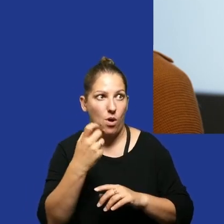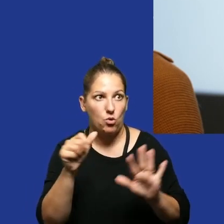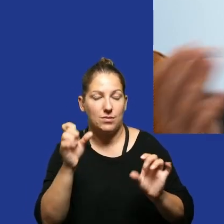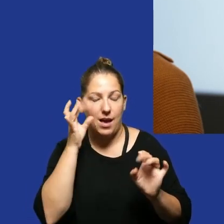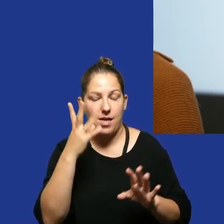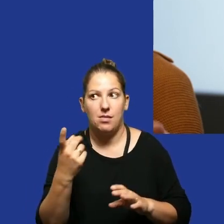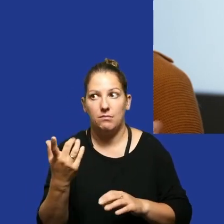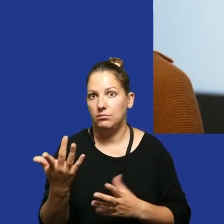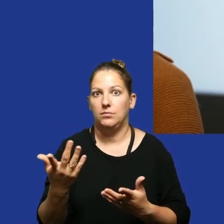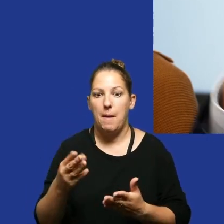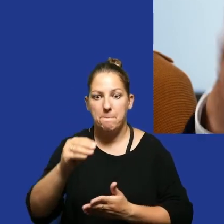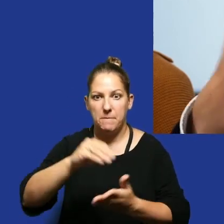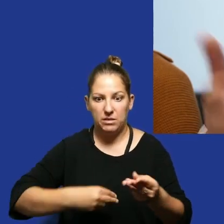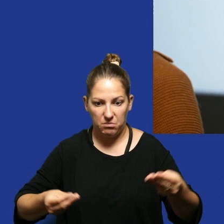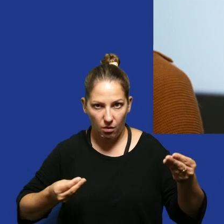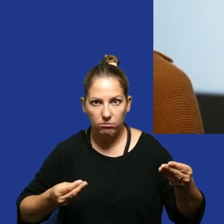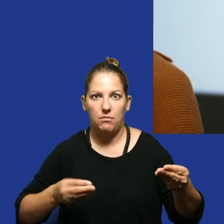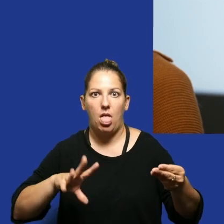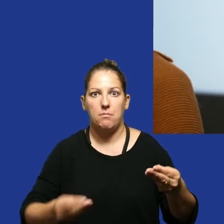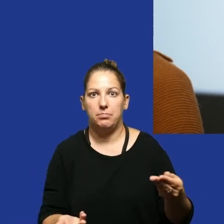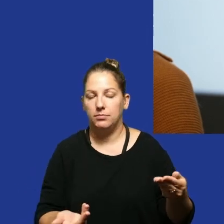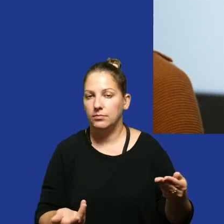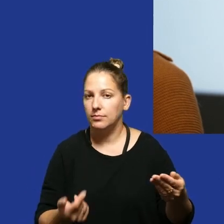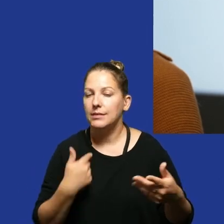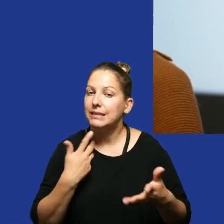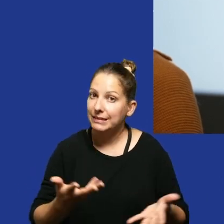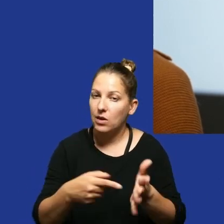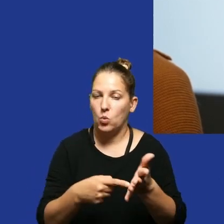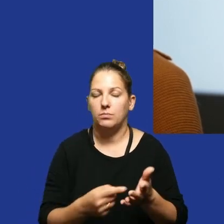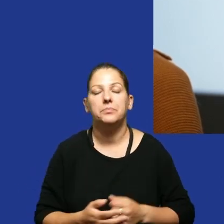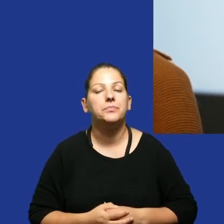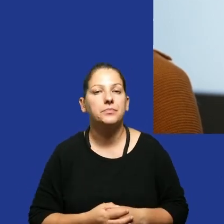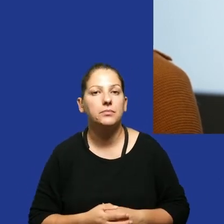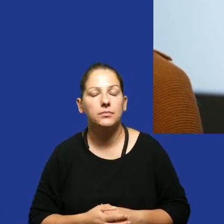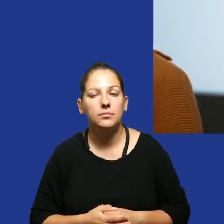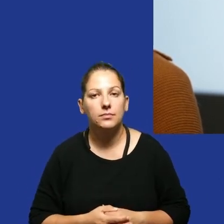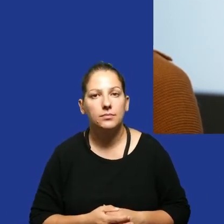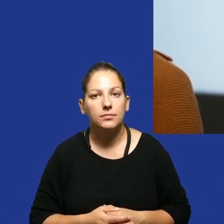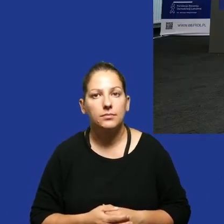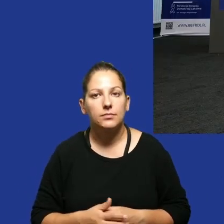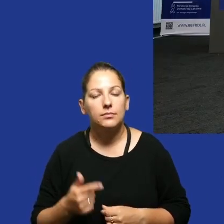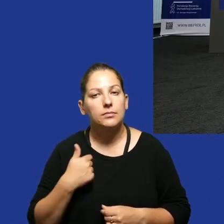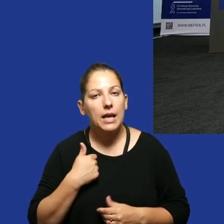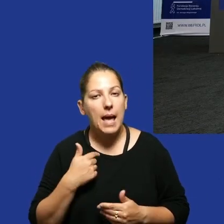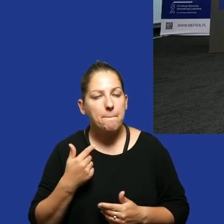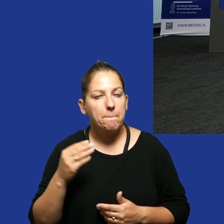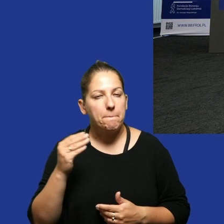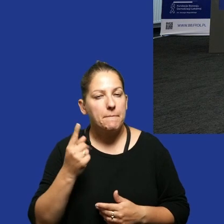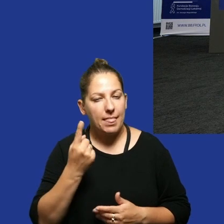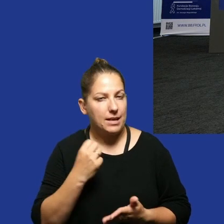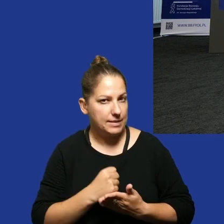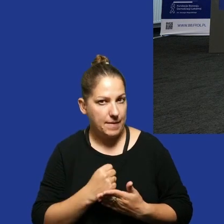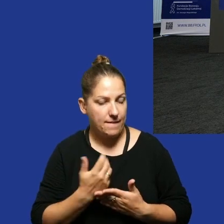albo że dostaniemy jakieś dziwne pismo i tak dalej, i tak dalej. Do tego bardzo zachęcam. Ja może jeszcze jedną mam